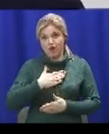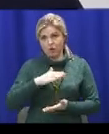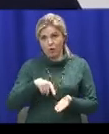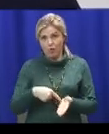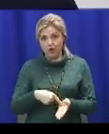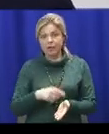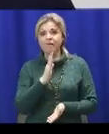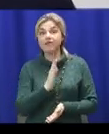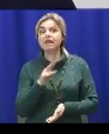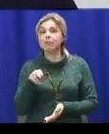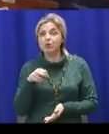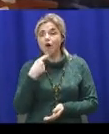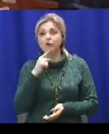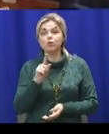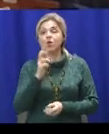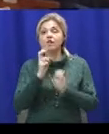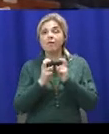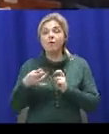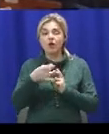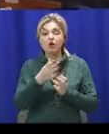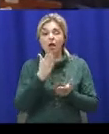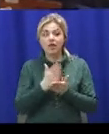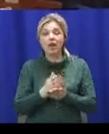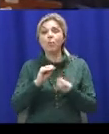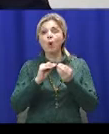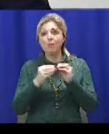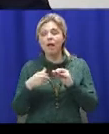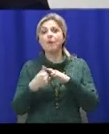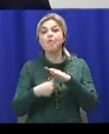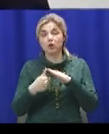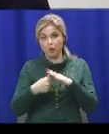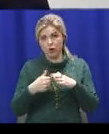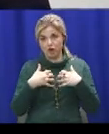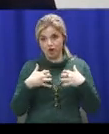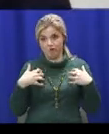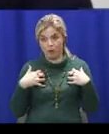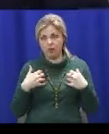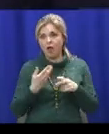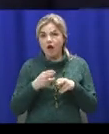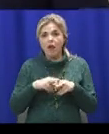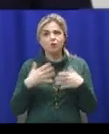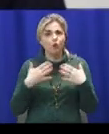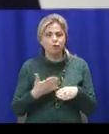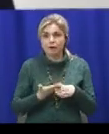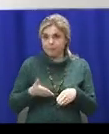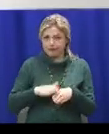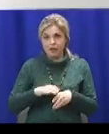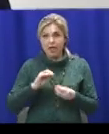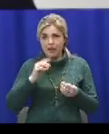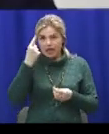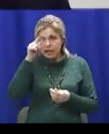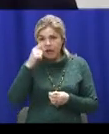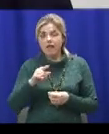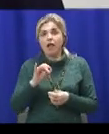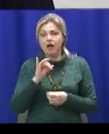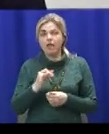Дмитрук також зазначив, що у Заводському районі є проблема з безпритульними тваринами. Це становиться вже навязчою ідеєю, це проблема з нашими життями,